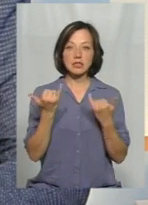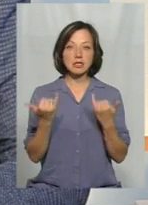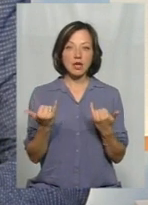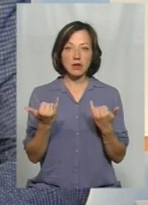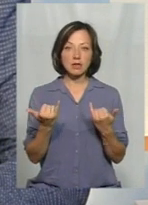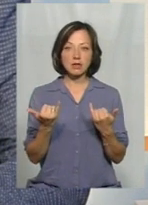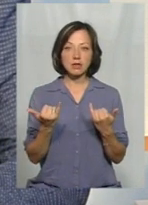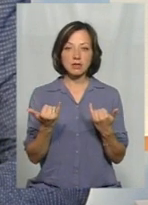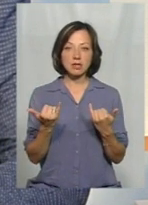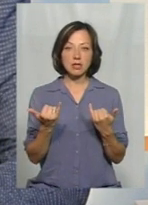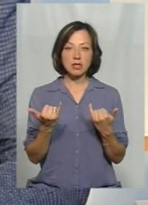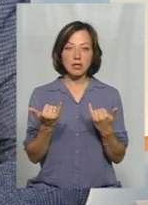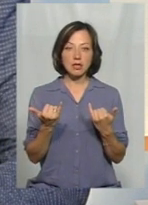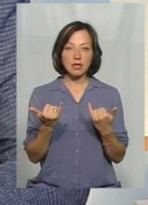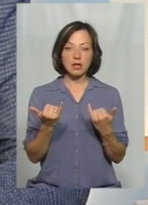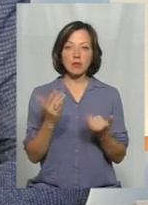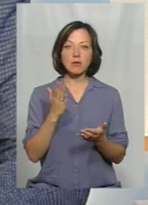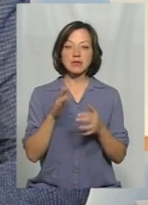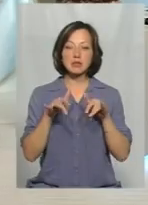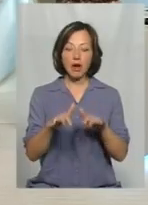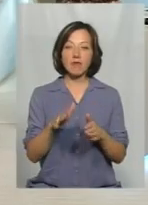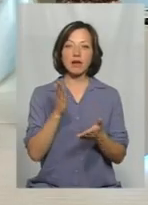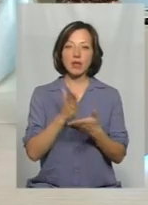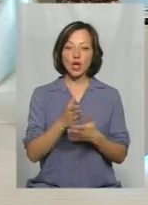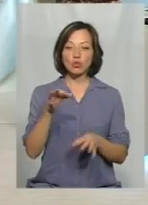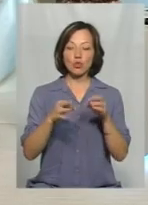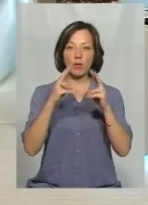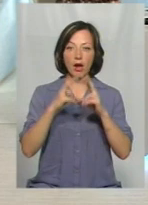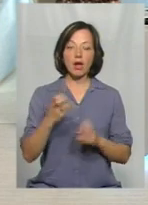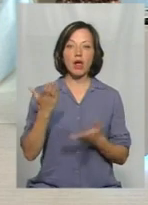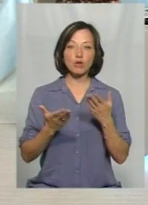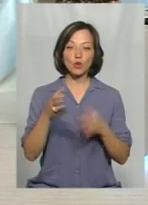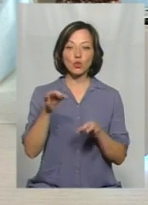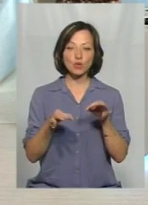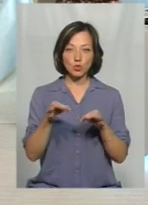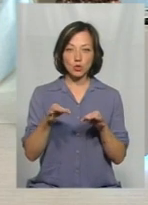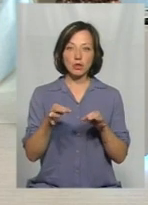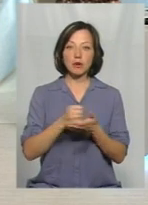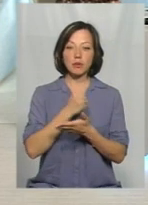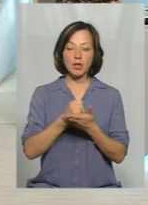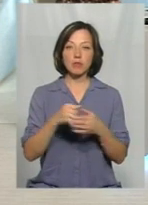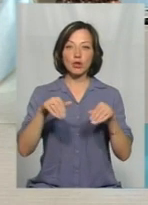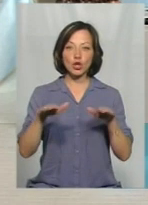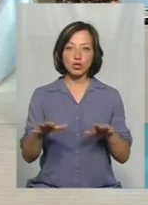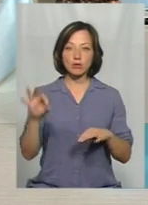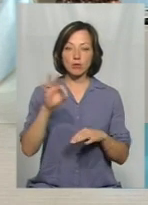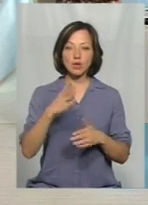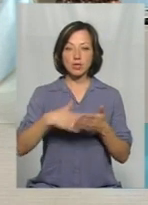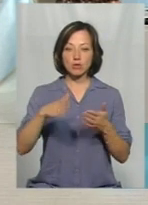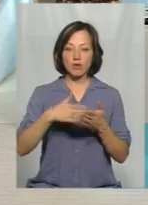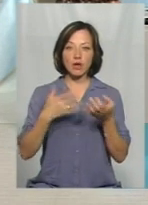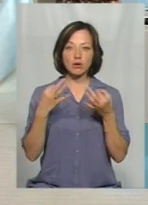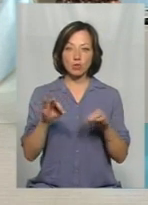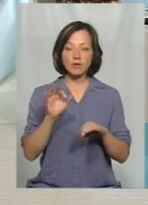справа, з даного приводу, перебуває на судовому розгляді. І якщо суд прийме рішення про скасування